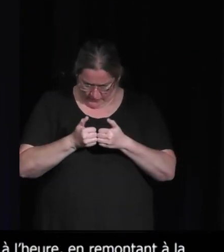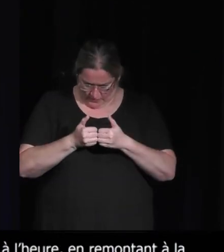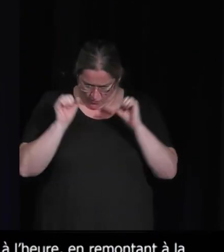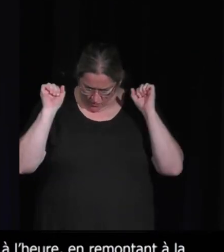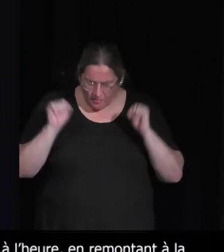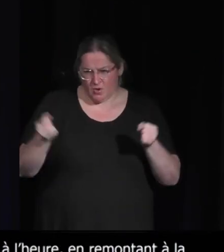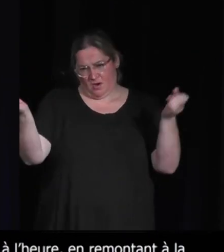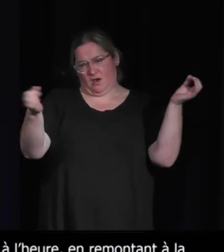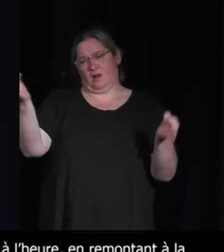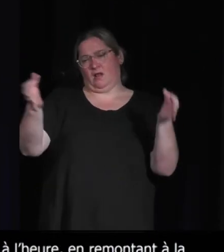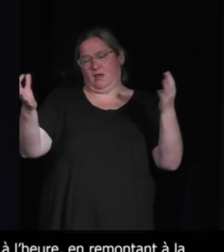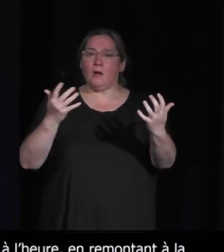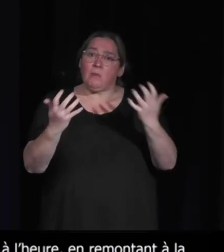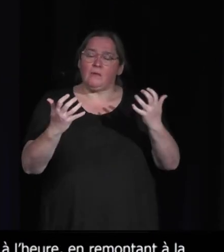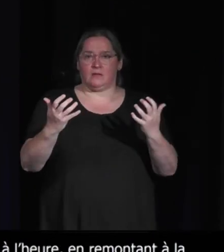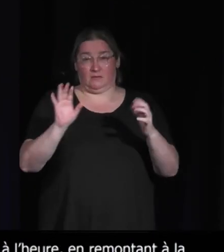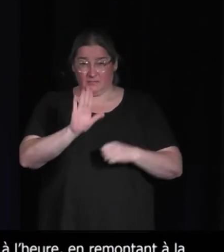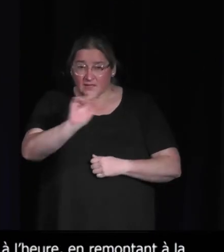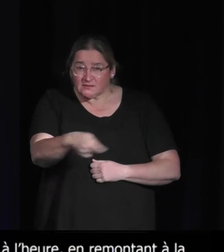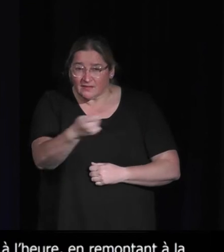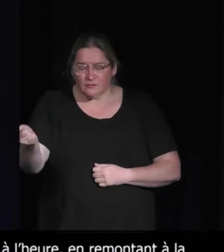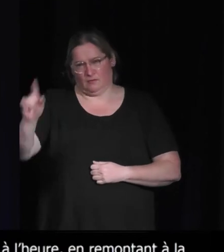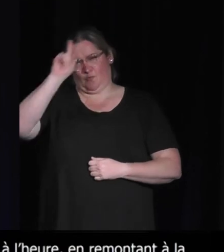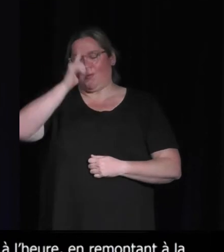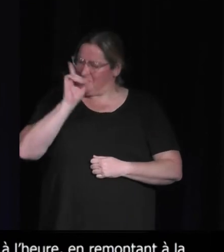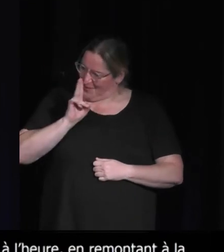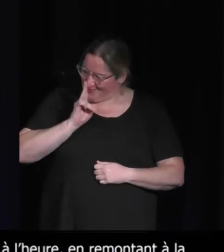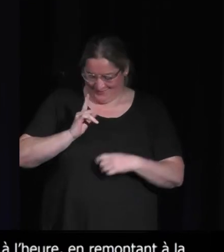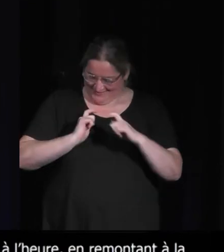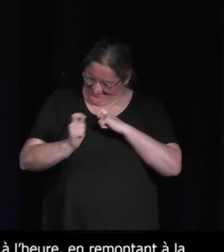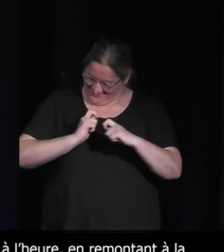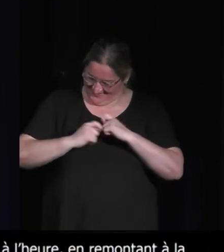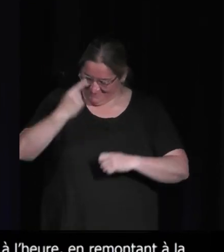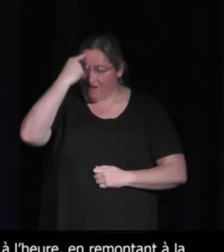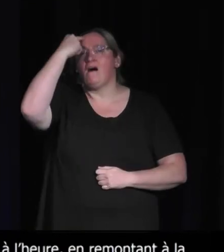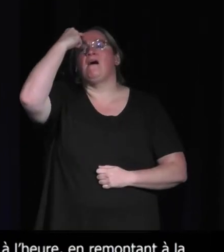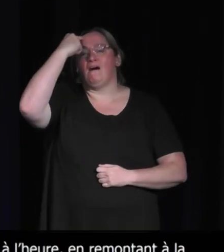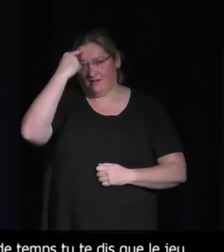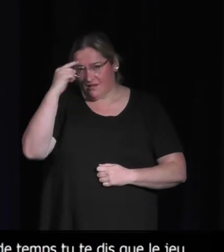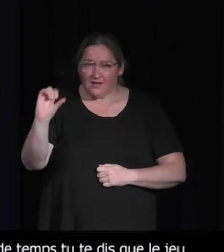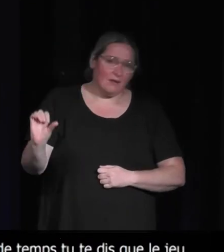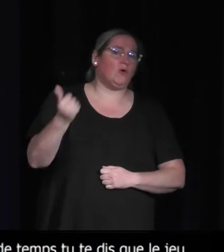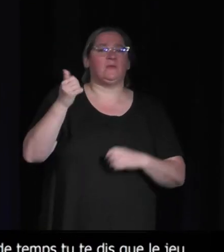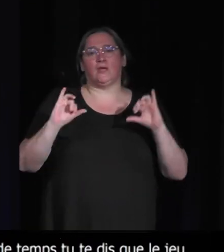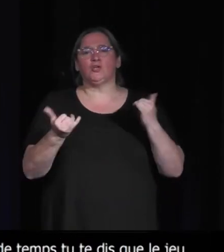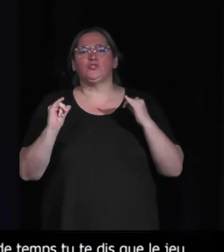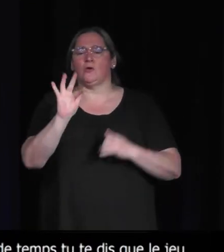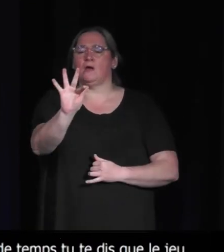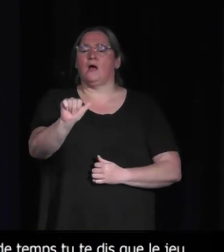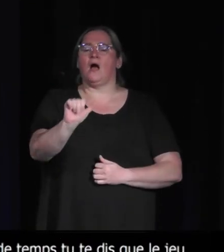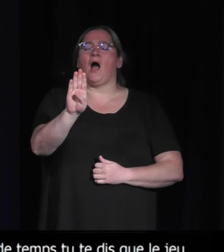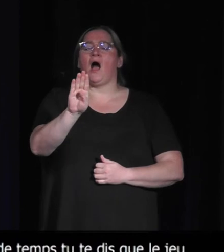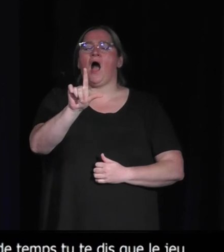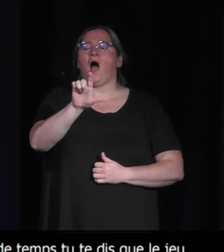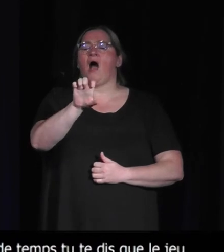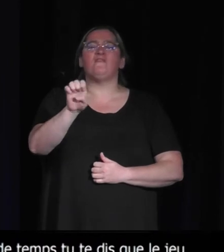la nature qu'on puisse retrouver ? C'est marrant parce qu'en discutant avec toi, je repensais à la sortie du premier jeu fable qui doit